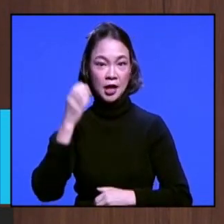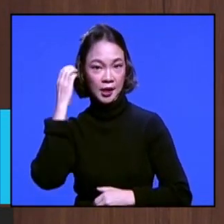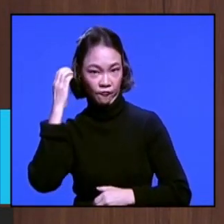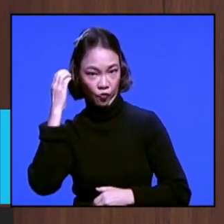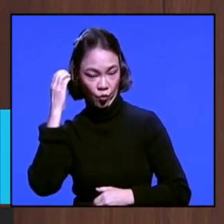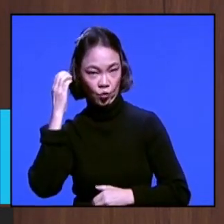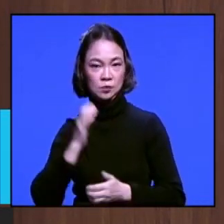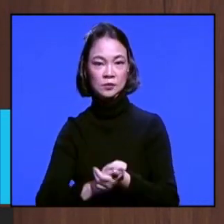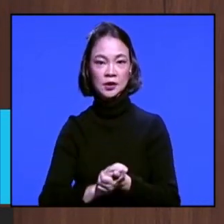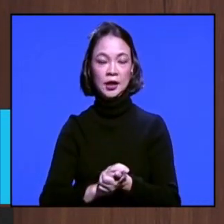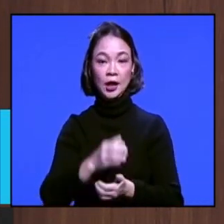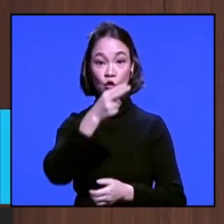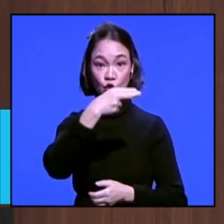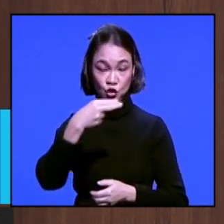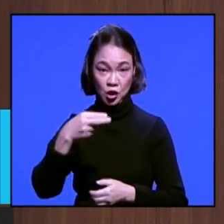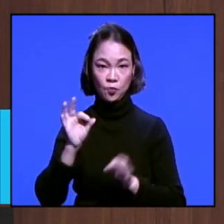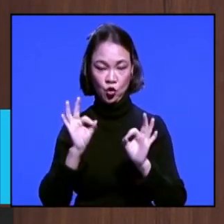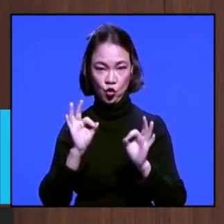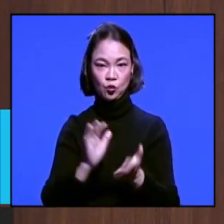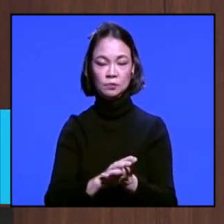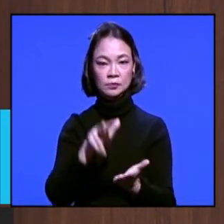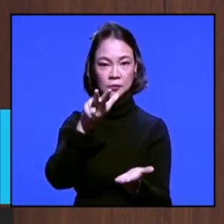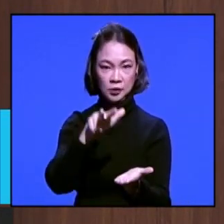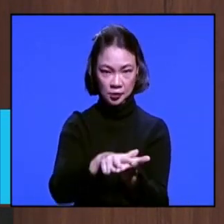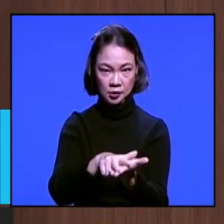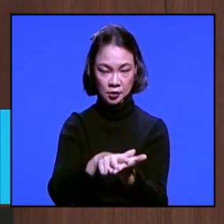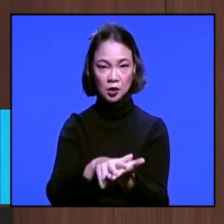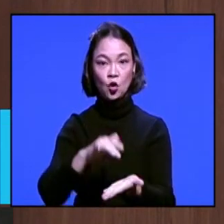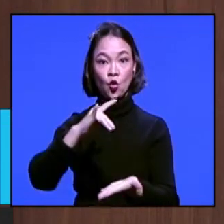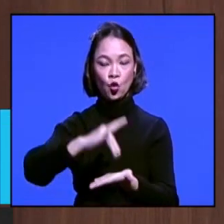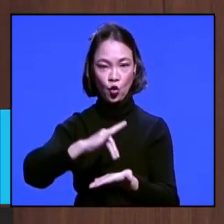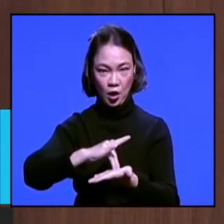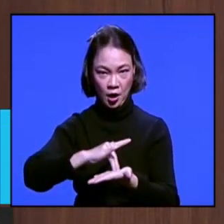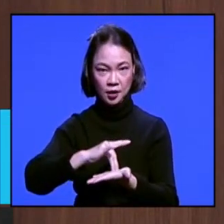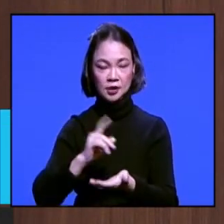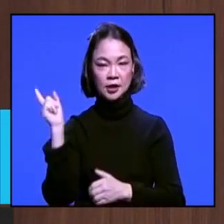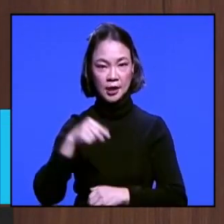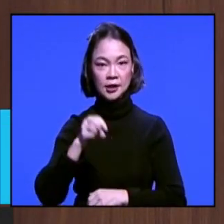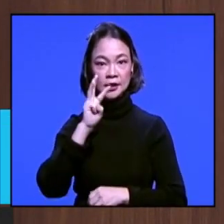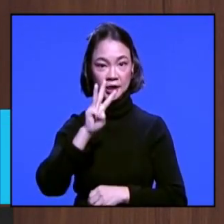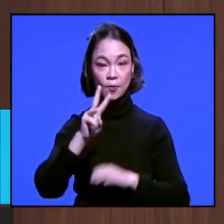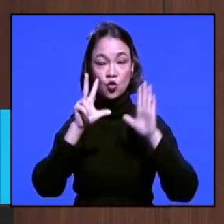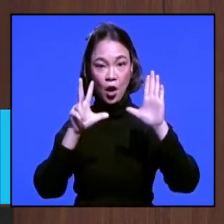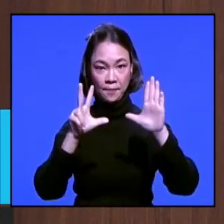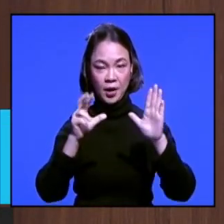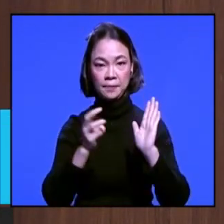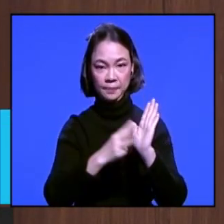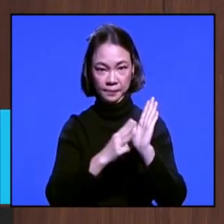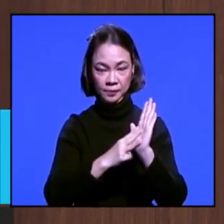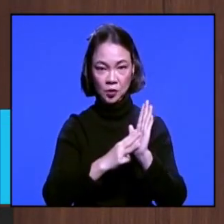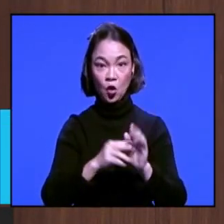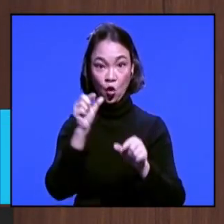Di Indonesia hingga kini belum ditemukan kasus terinformasi novel corona ini. Dan dari 38 kasus, people under